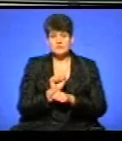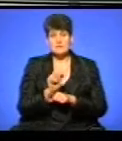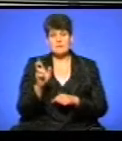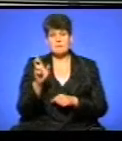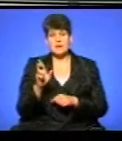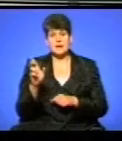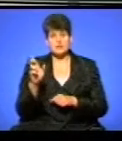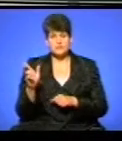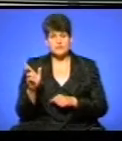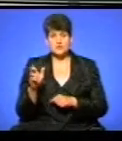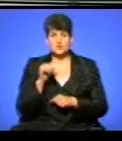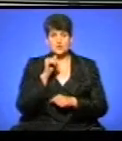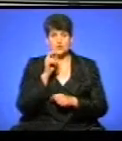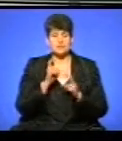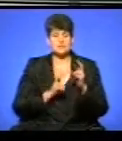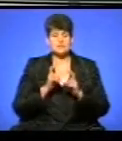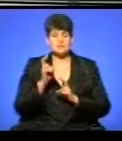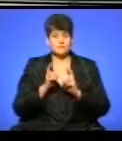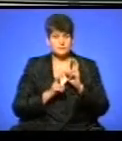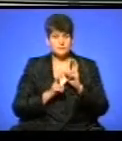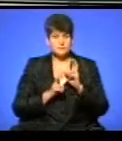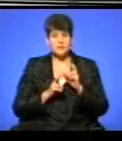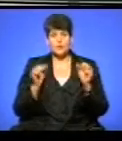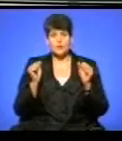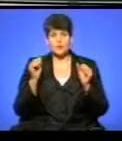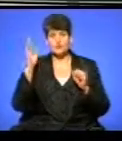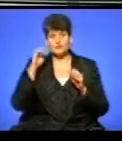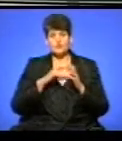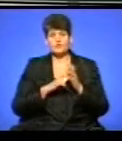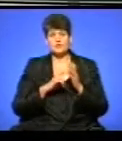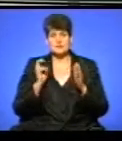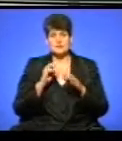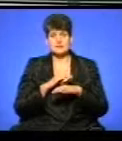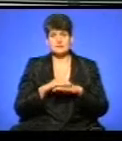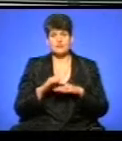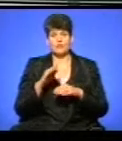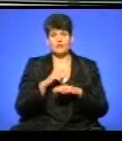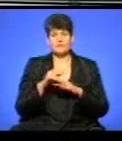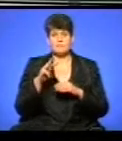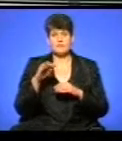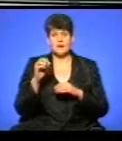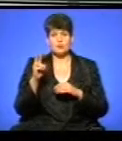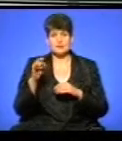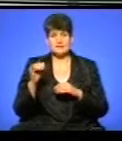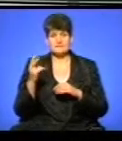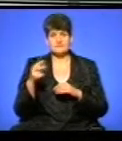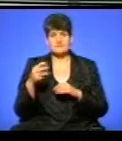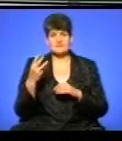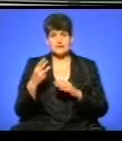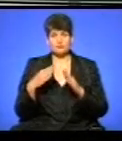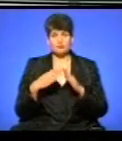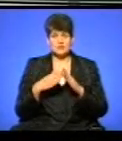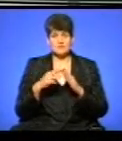Березовиця та районі Цукрового заводу. Зокрема, холодну воду відключили за адресами вулиця Миколинецька від 23-го будинку,